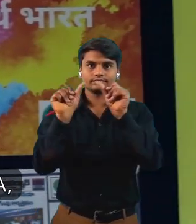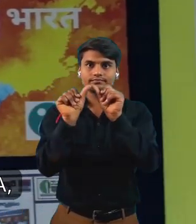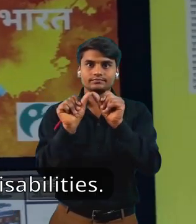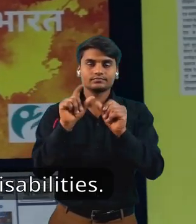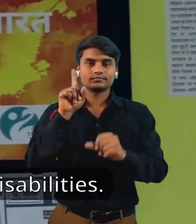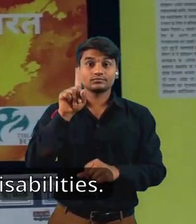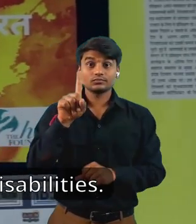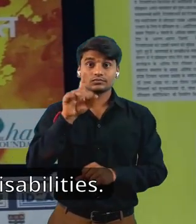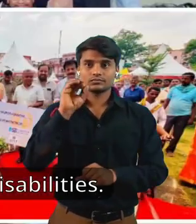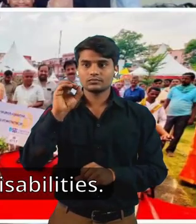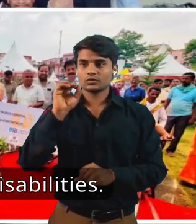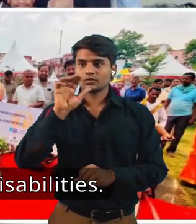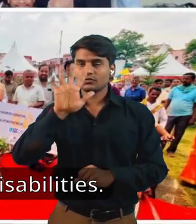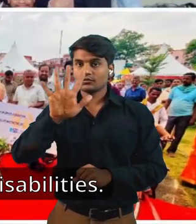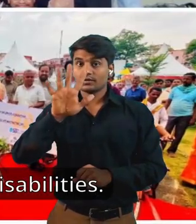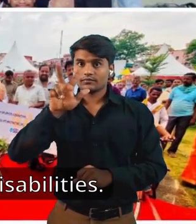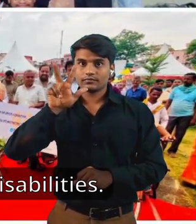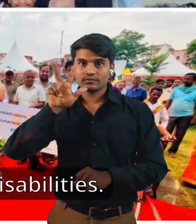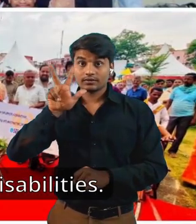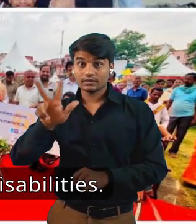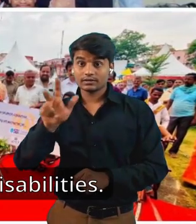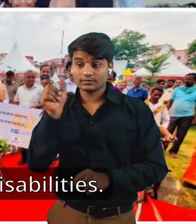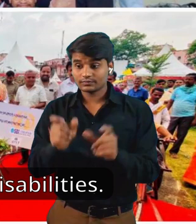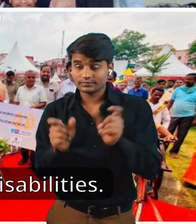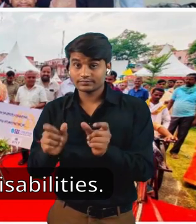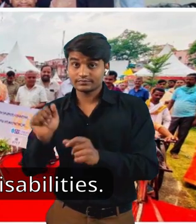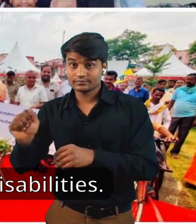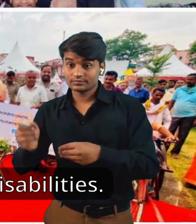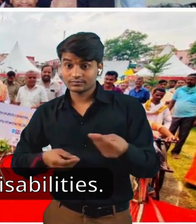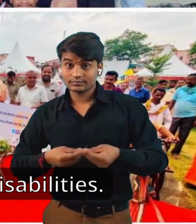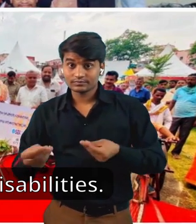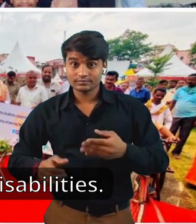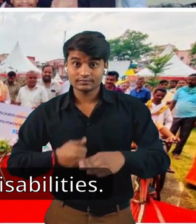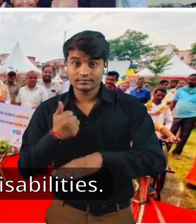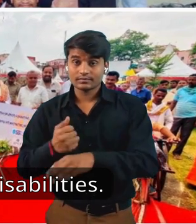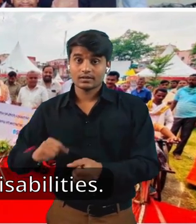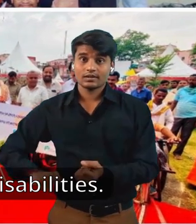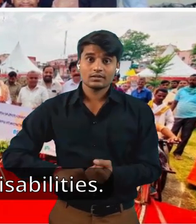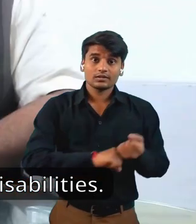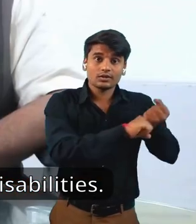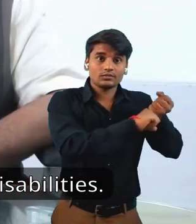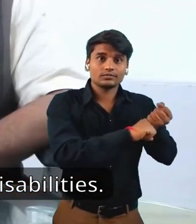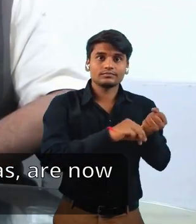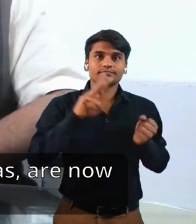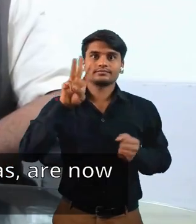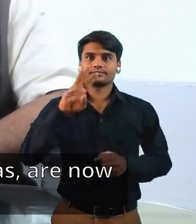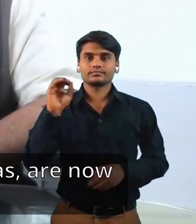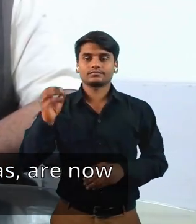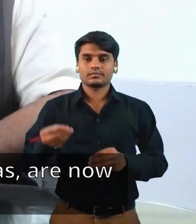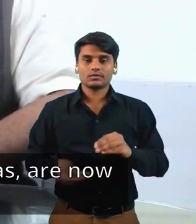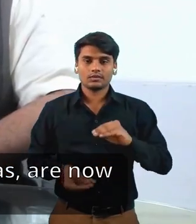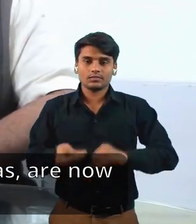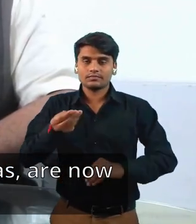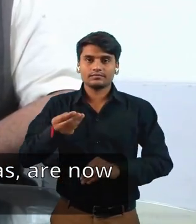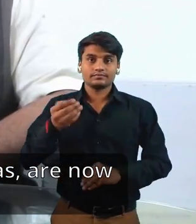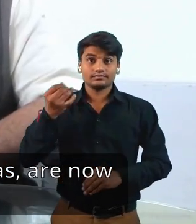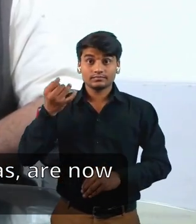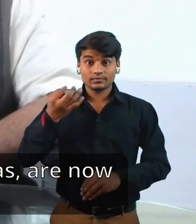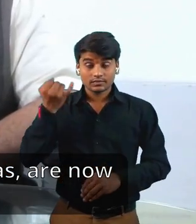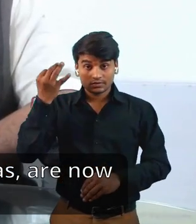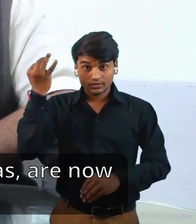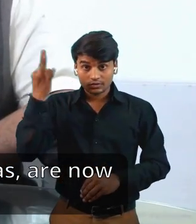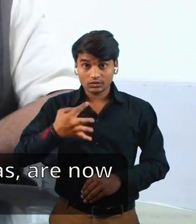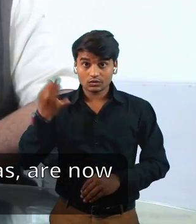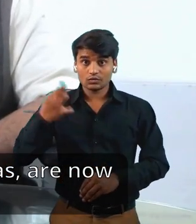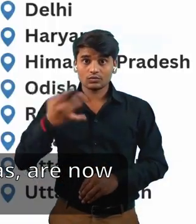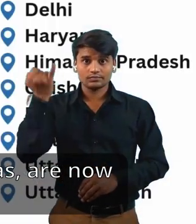माद्यम से एक 1058 दिव्यांग उद्यमियों को इंक्यूबेट किया गया, 30 से ज़्यादा बिजनेस आईडियास